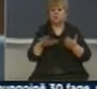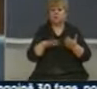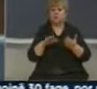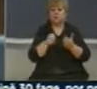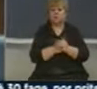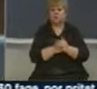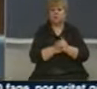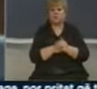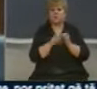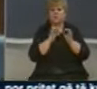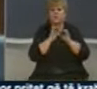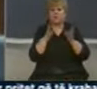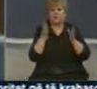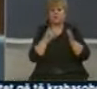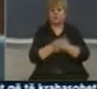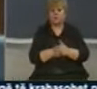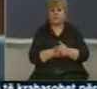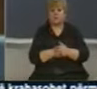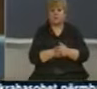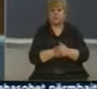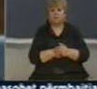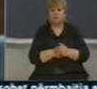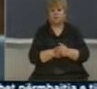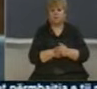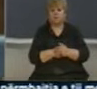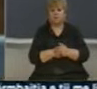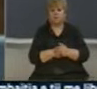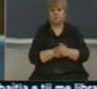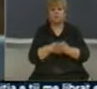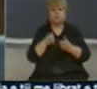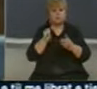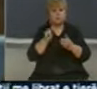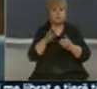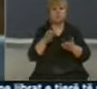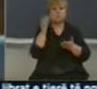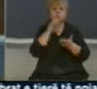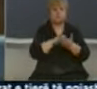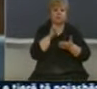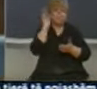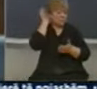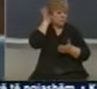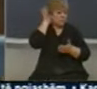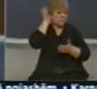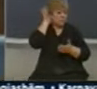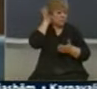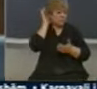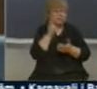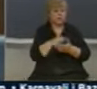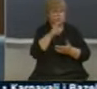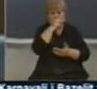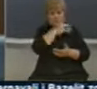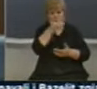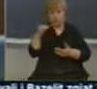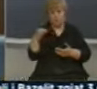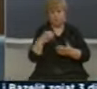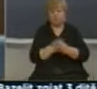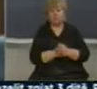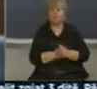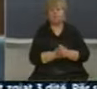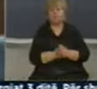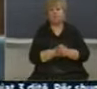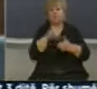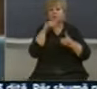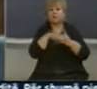të pa regjistruar dhere me të tani dhe një punë mjaftë mirë është duke bërë Ministria e Pushtetit Lokal dhe Ministria e Punëve të Brëndshme.